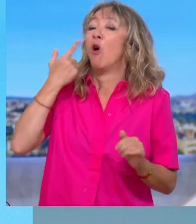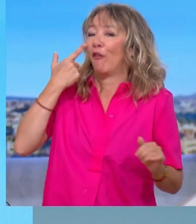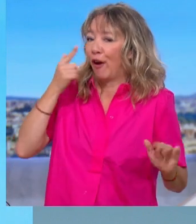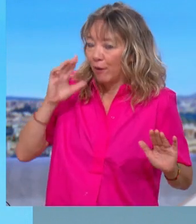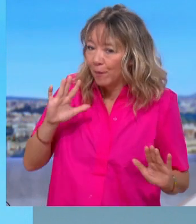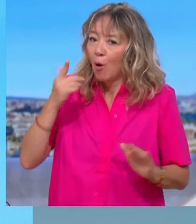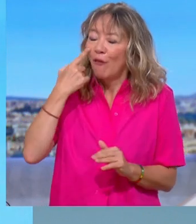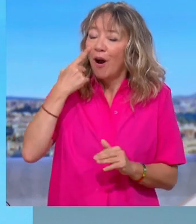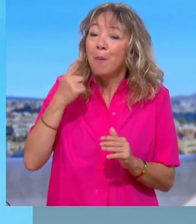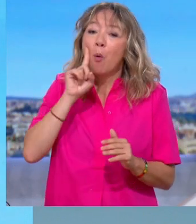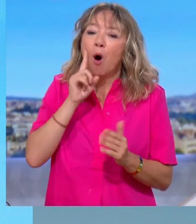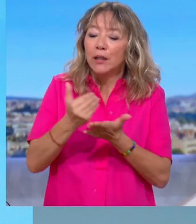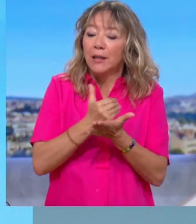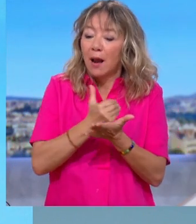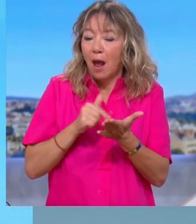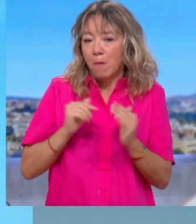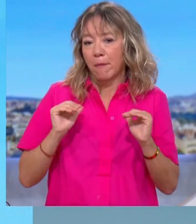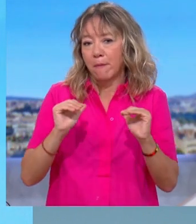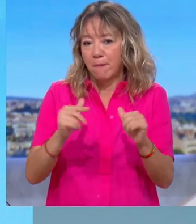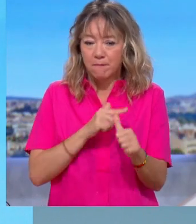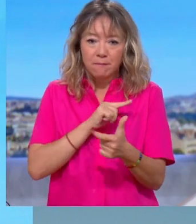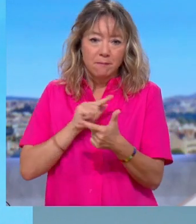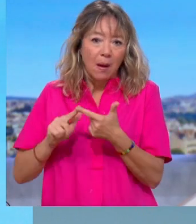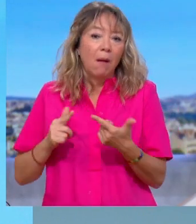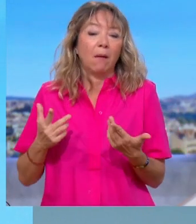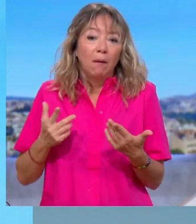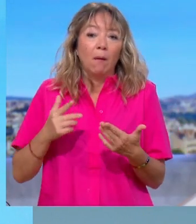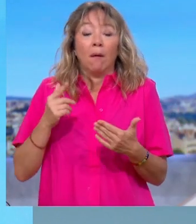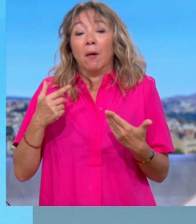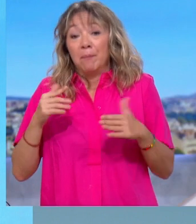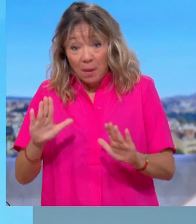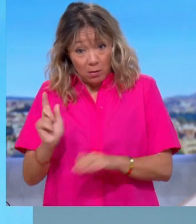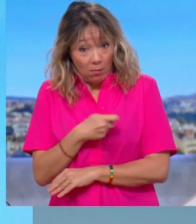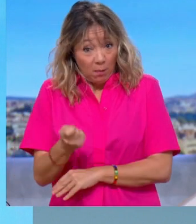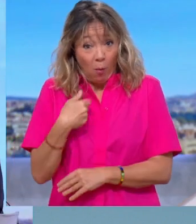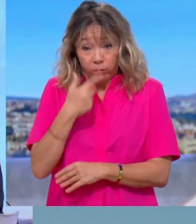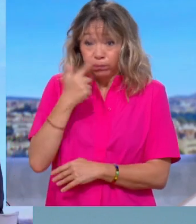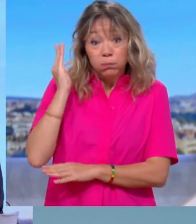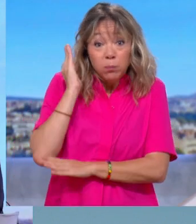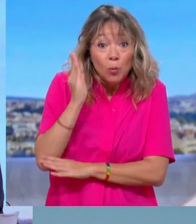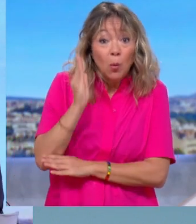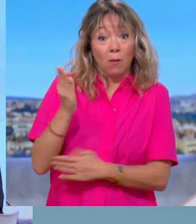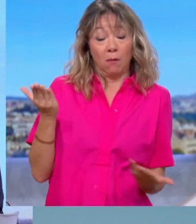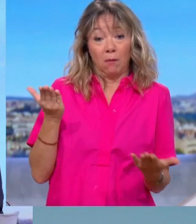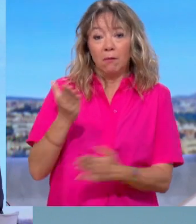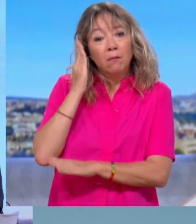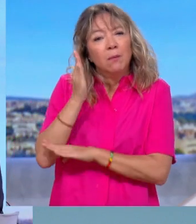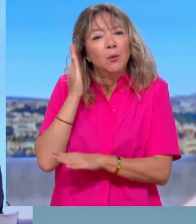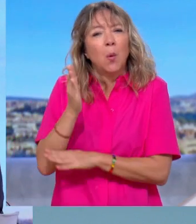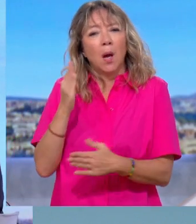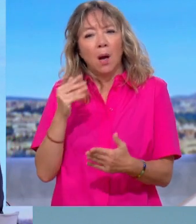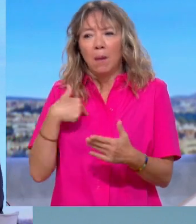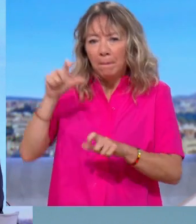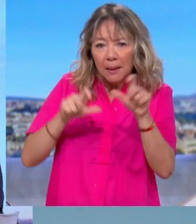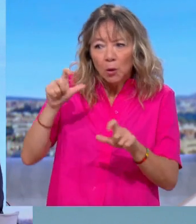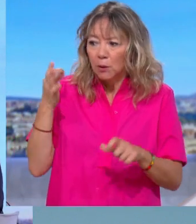que sur les salaires, n pas bougé. Je vois que sur l'ISF, ils n pas bougé. Alors même qu'on aurait besoin qu'aujourd'hui, il y des gens qui disent au chef de